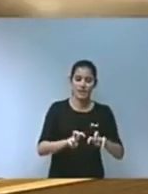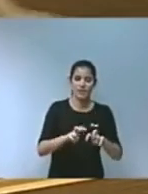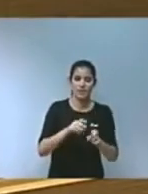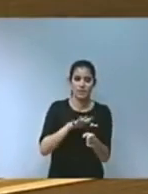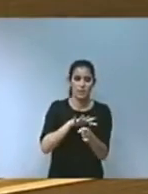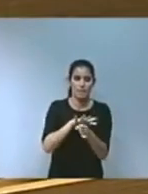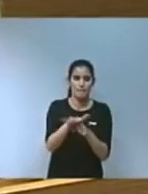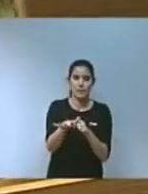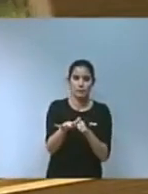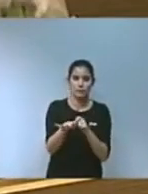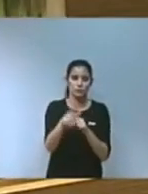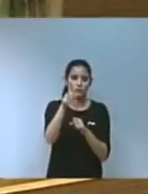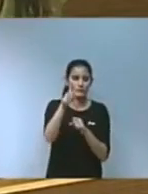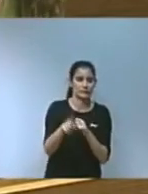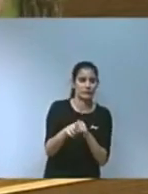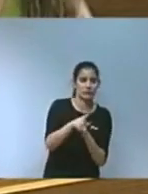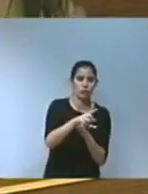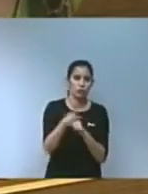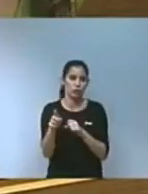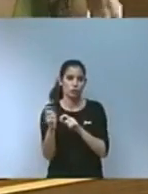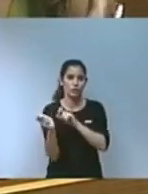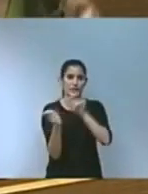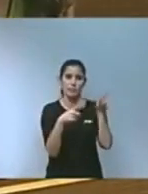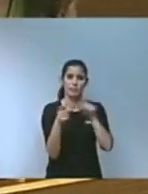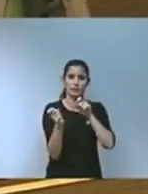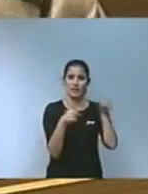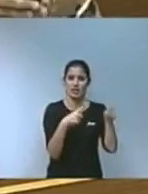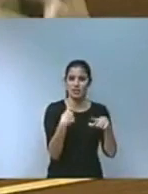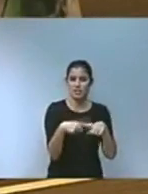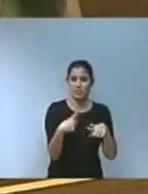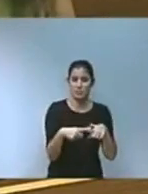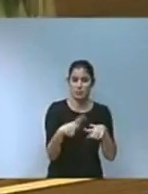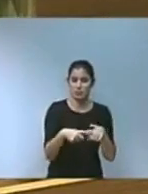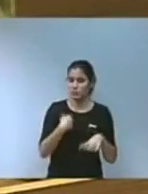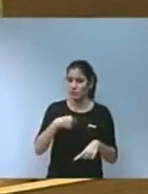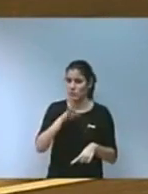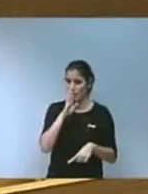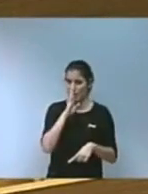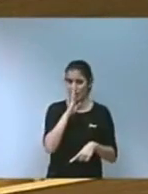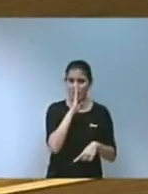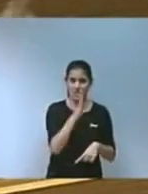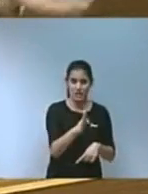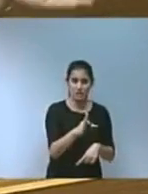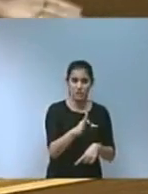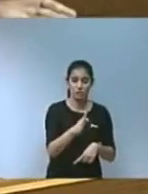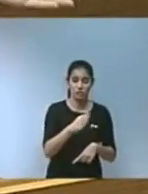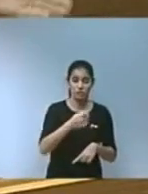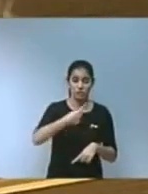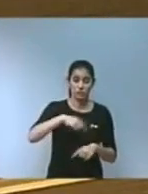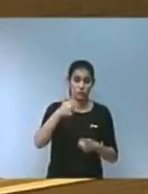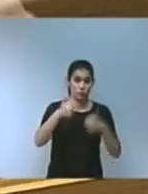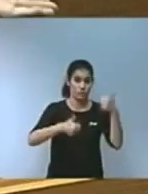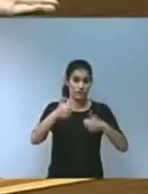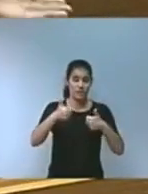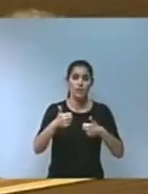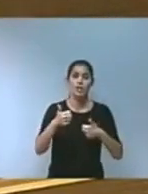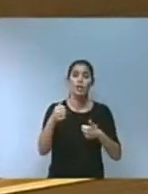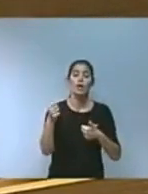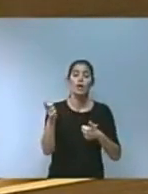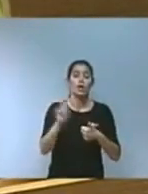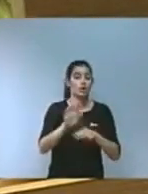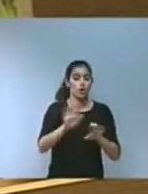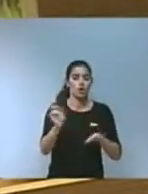que hi hagi importacions sobre productes que competeixen directament amb els nostres sinó també hem de garantir els mecanismes de